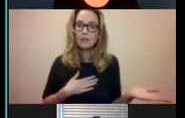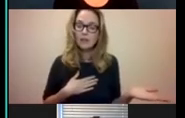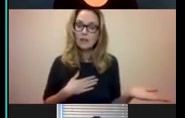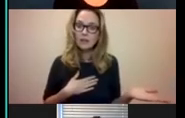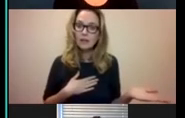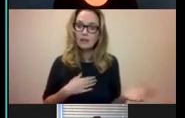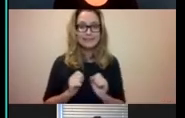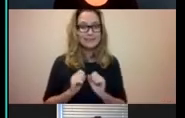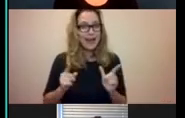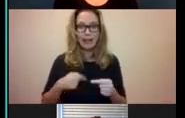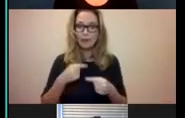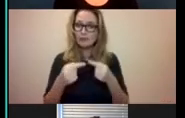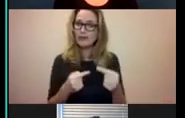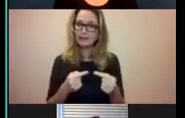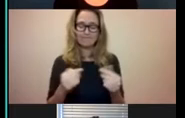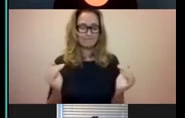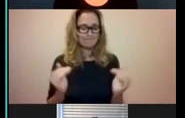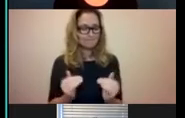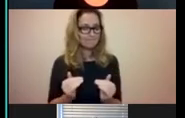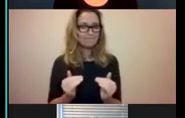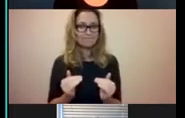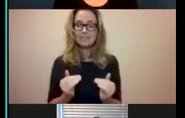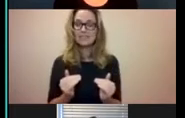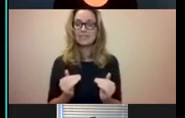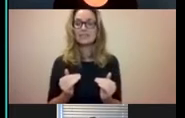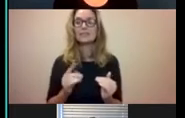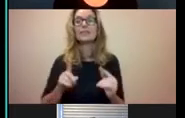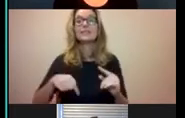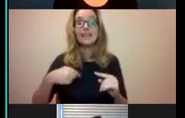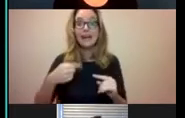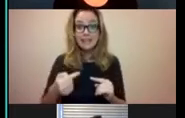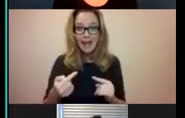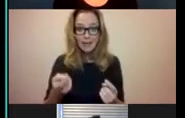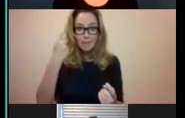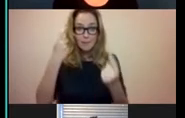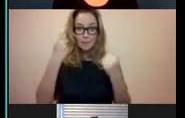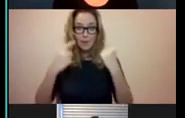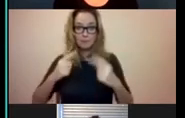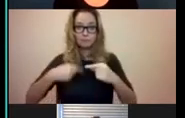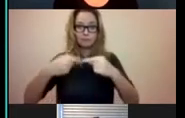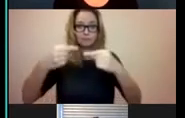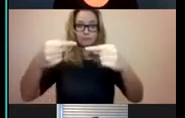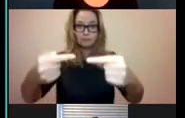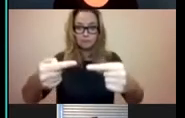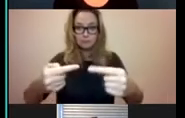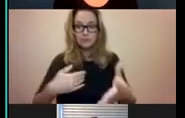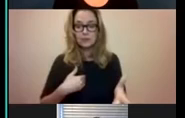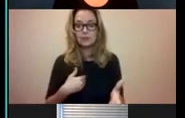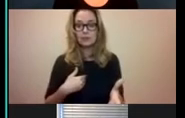Mijn taalontwikkeling was niet heel. Uiteindelijk ben ik in een rap tempo in de school voor slechte